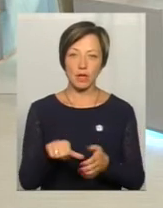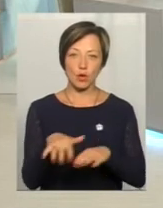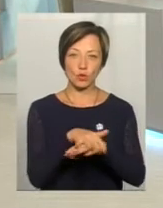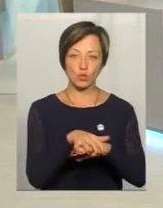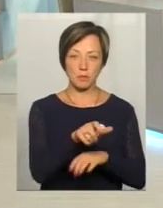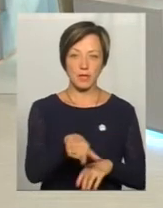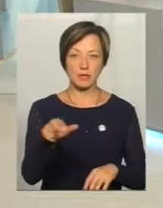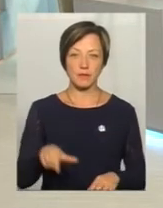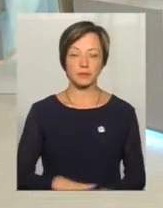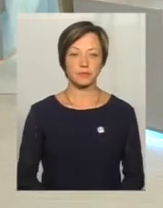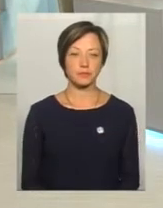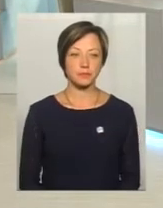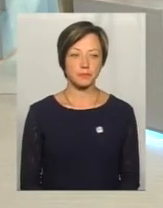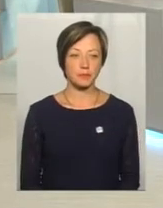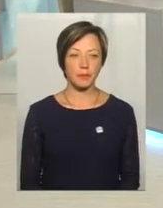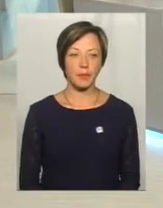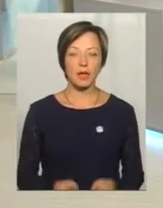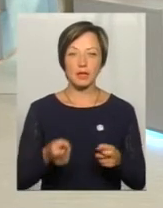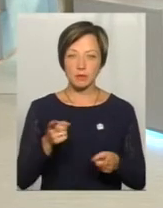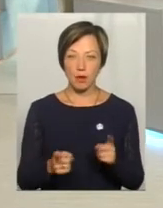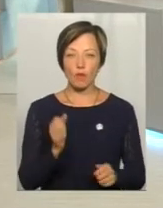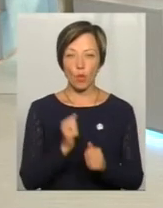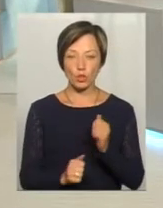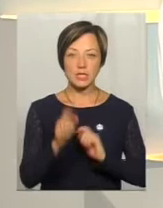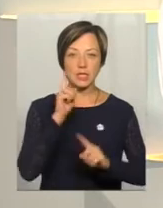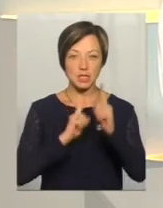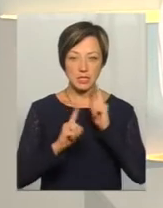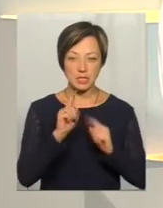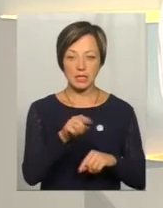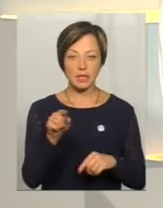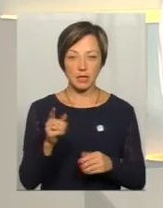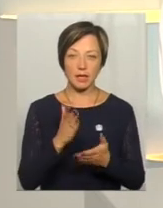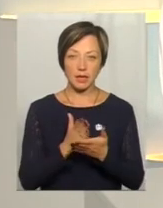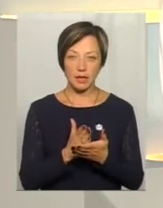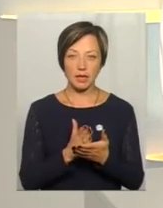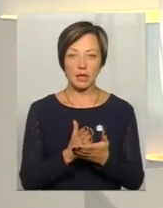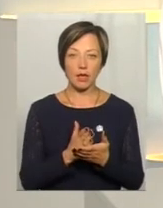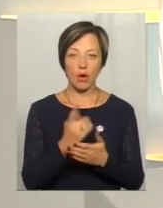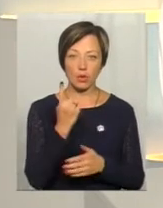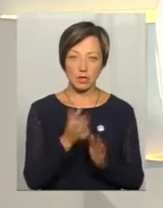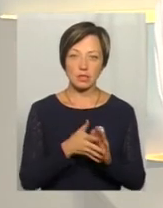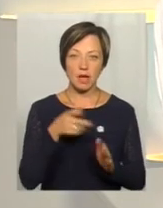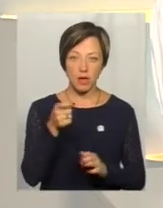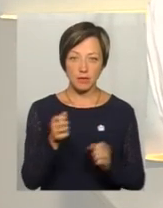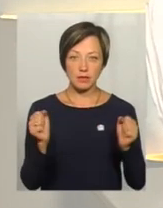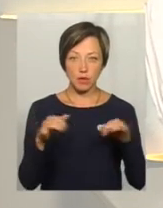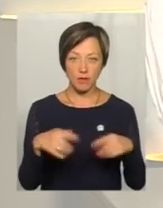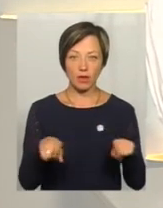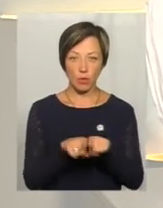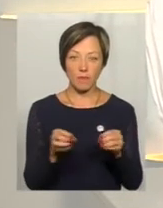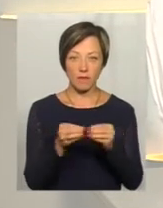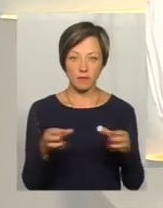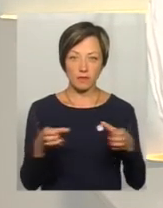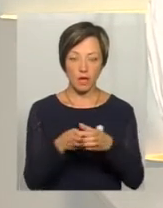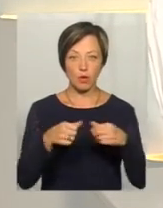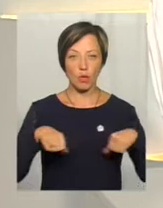суспільства. І насправді на кожне засідання, навіть як ви зауважували, що є навіть одна заява від людини, збирається в такому складі